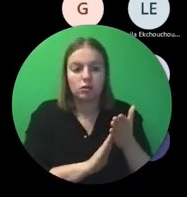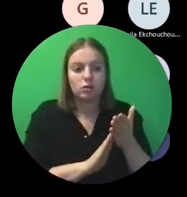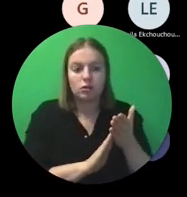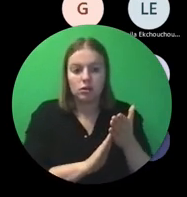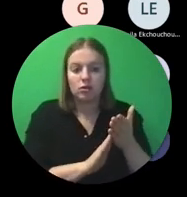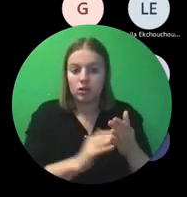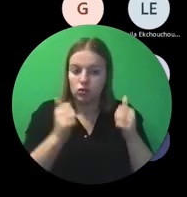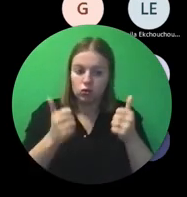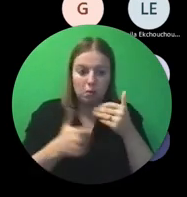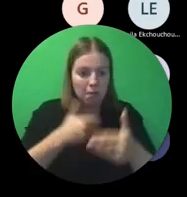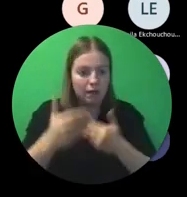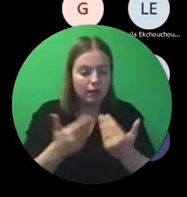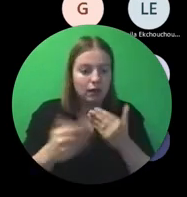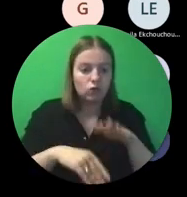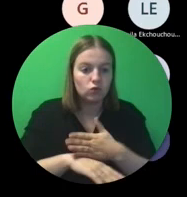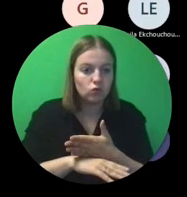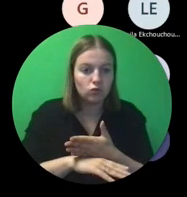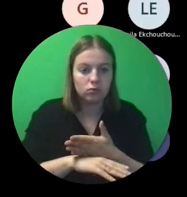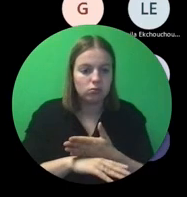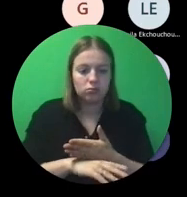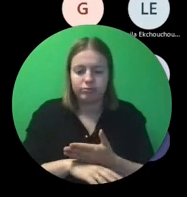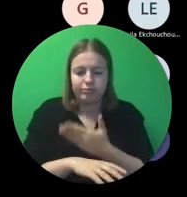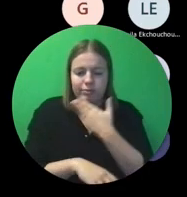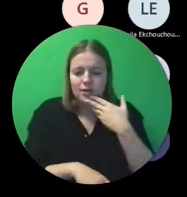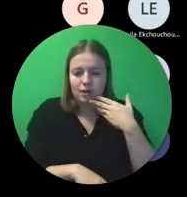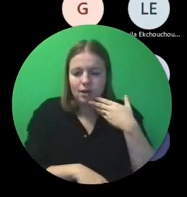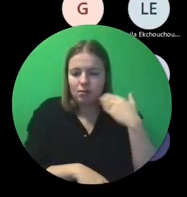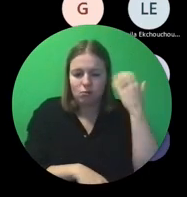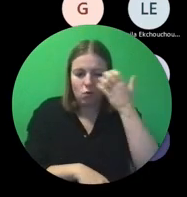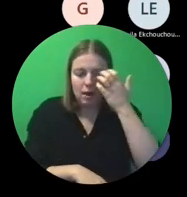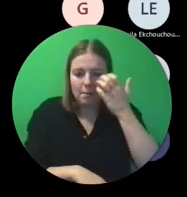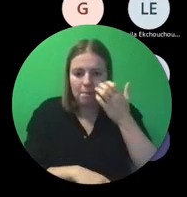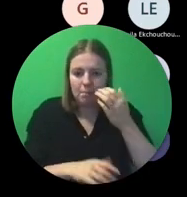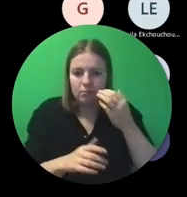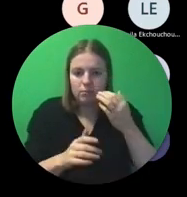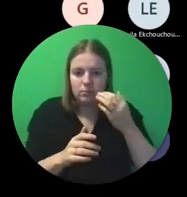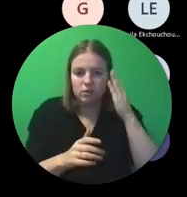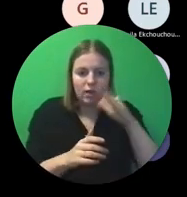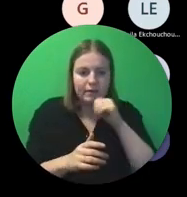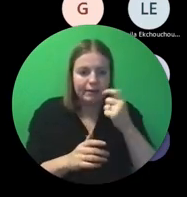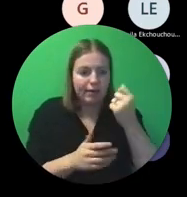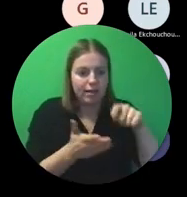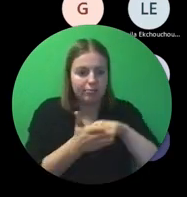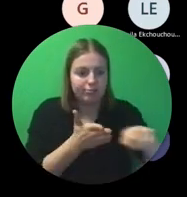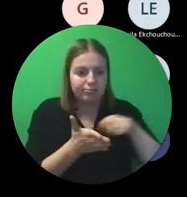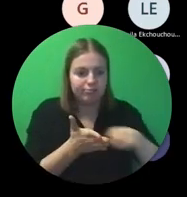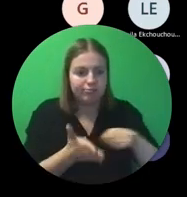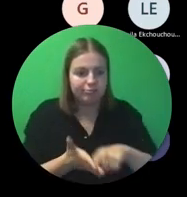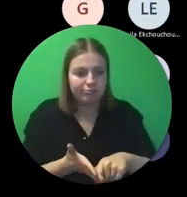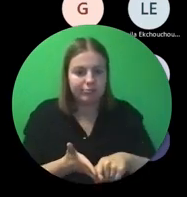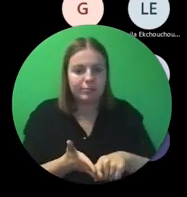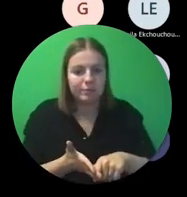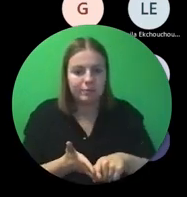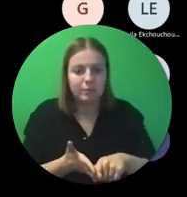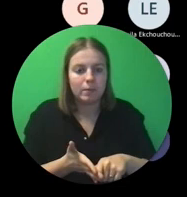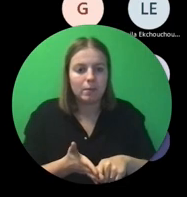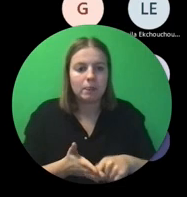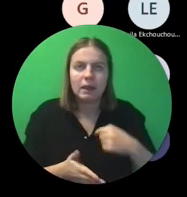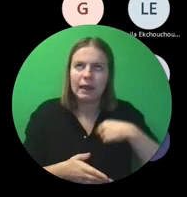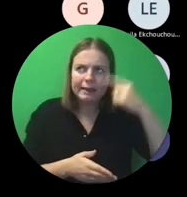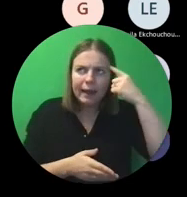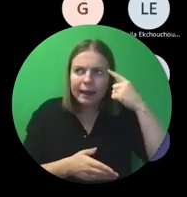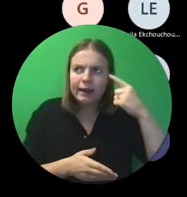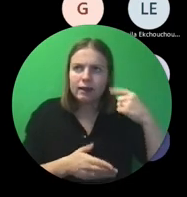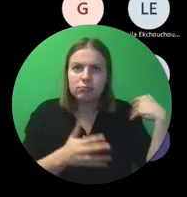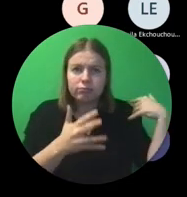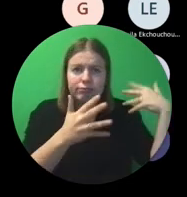je doet dat goed, dan is er geen enkele reden om te verwachten dat hierin geschrapt wordt. We hebben dat ook bij mijn weten